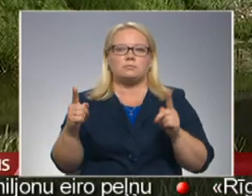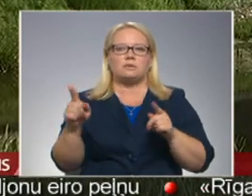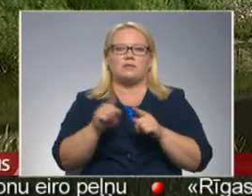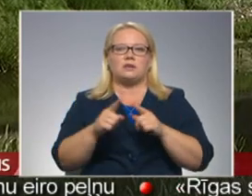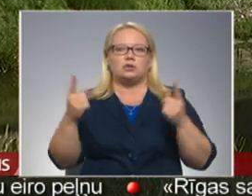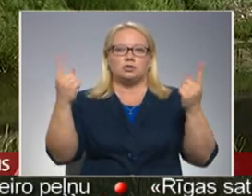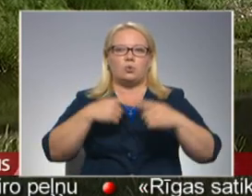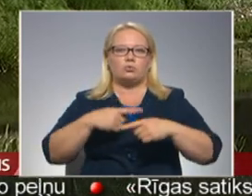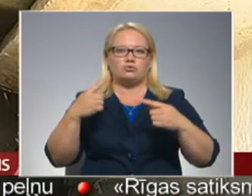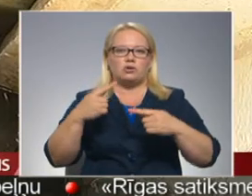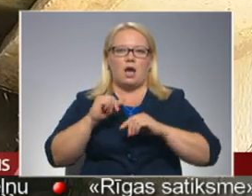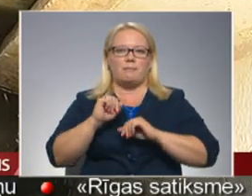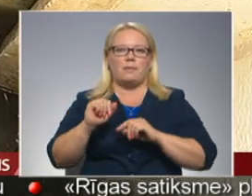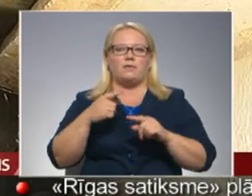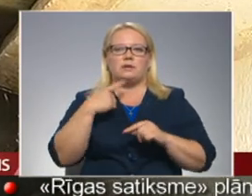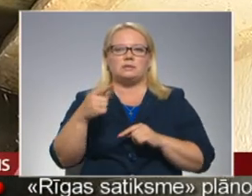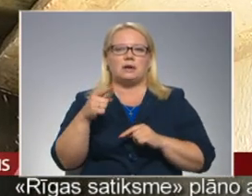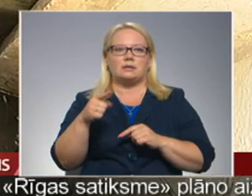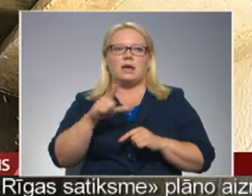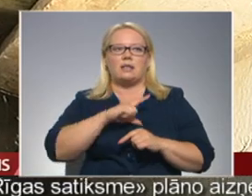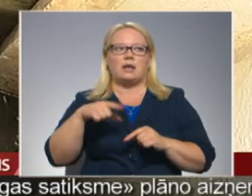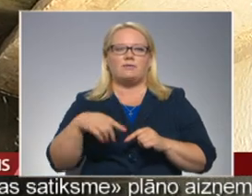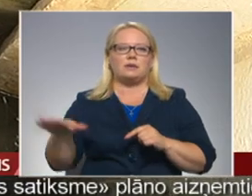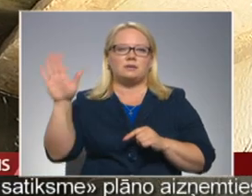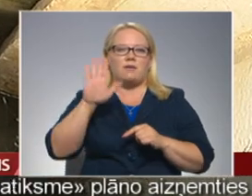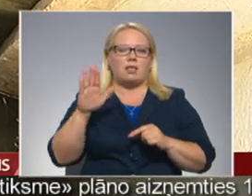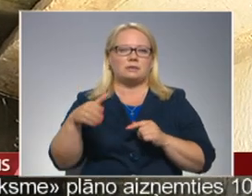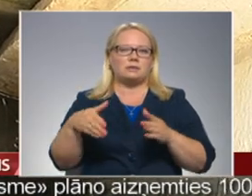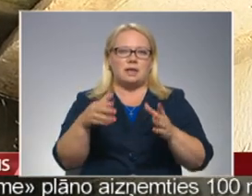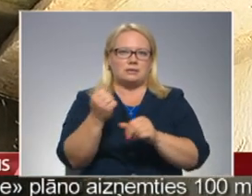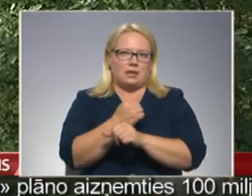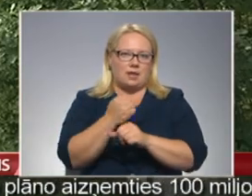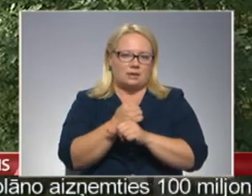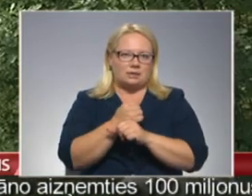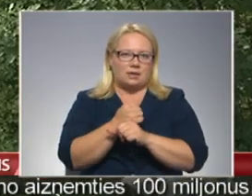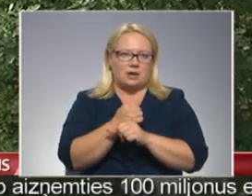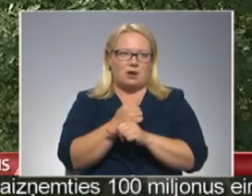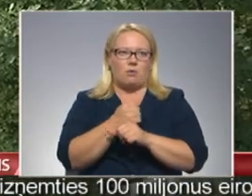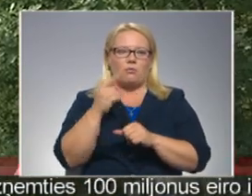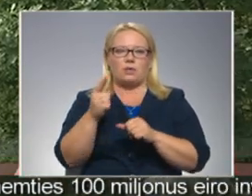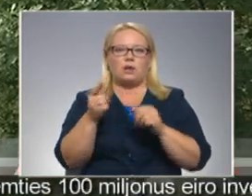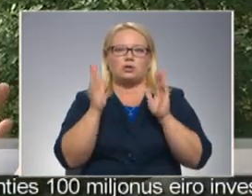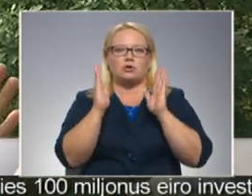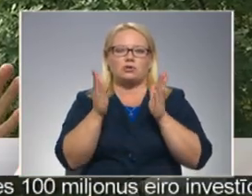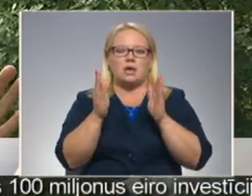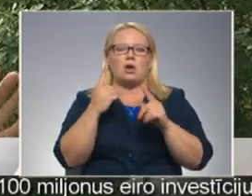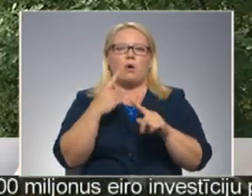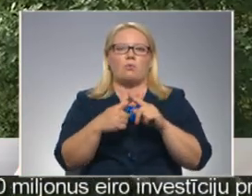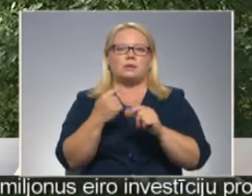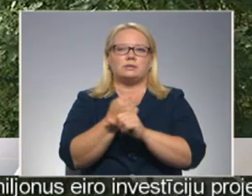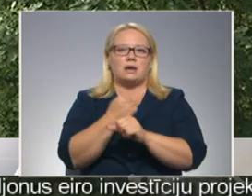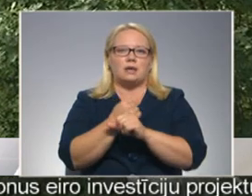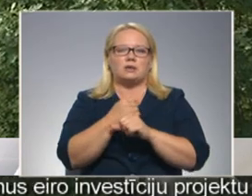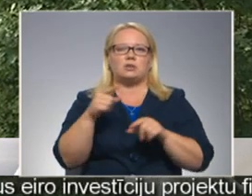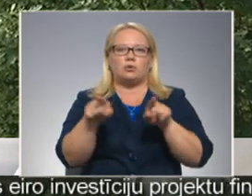Vienas no šiem objektiem, protams, bija šis te meniķis, ko tad Latvijas valsts ceļa sataisīja. Viņa sataisīja šosejas virskārtu un sataisīja